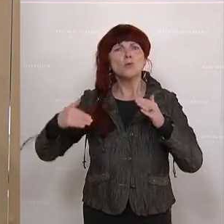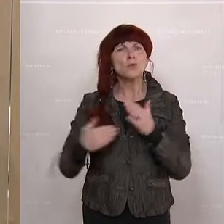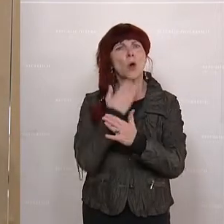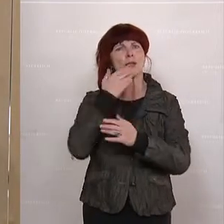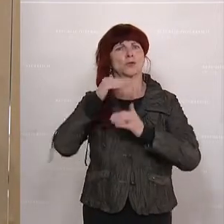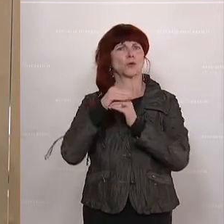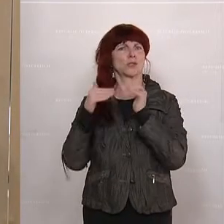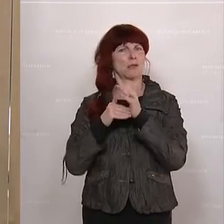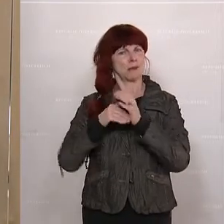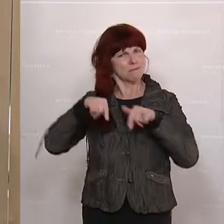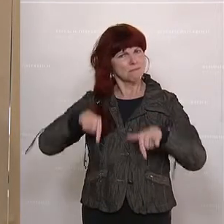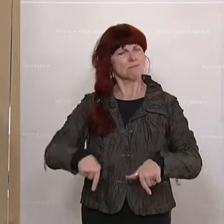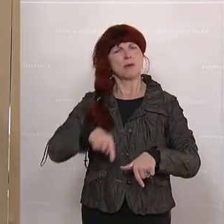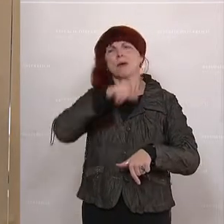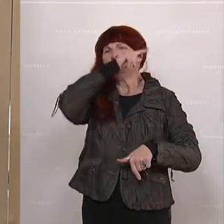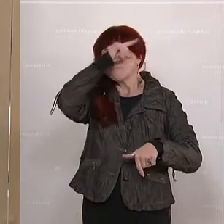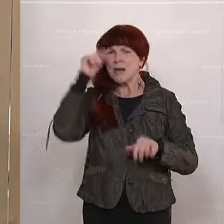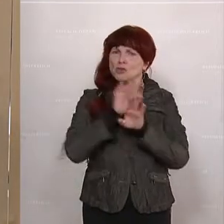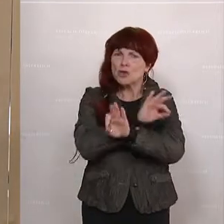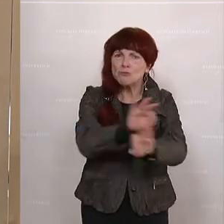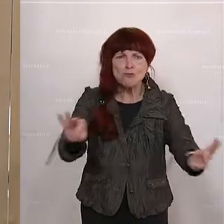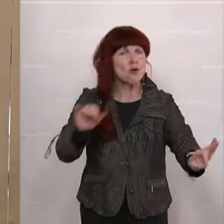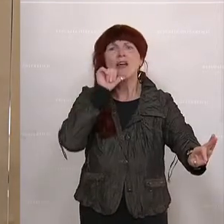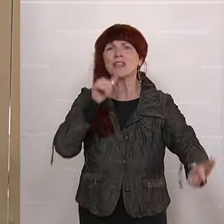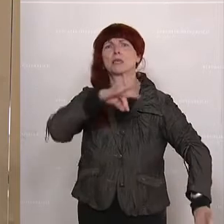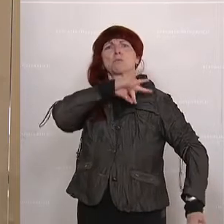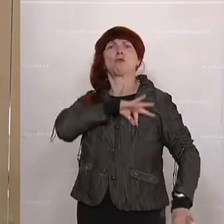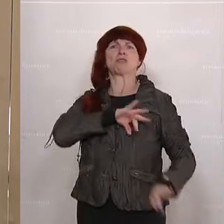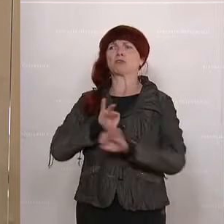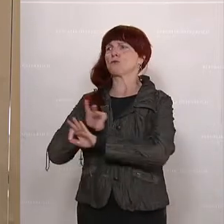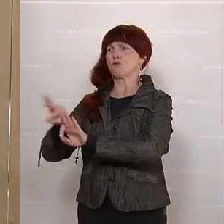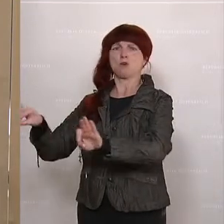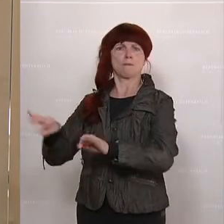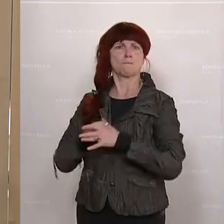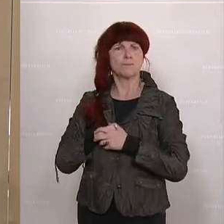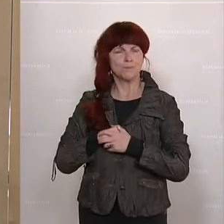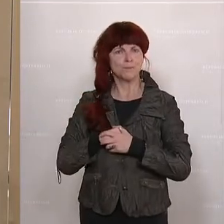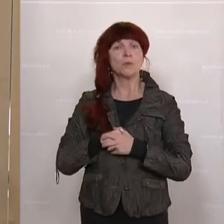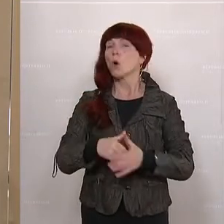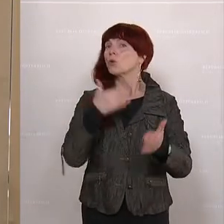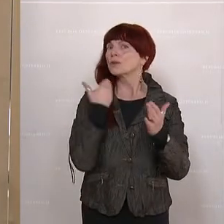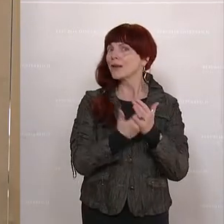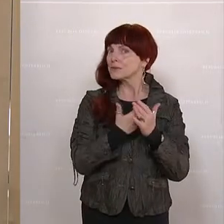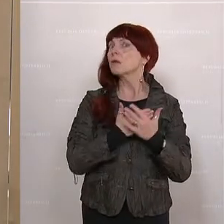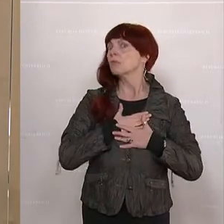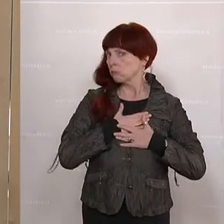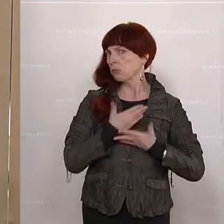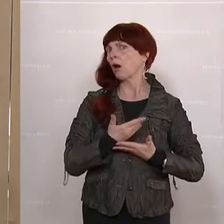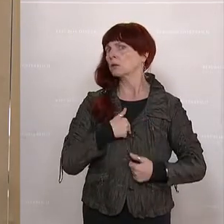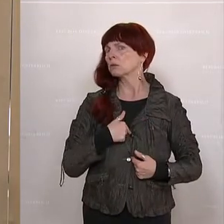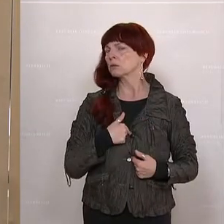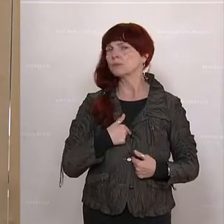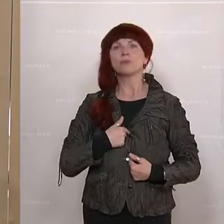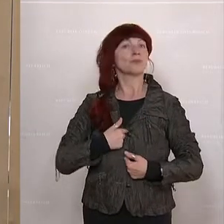das die Menschen in diesem Land und nicht die Profite in den Mittelpunkt stellt. Und dafür sind wir gerne bereit. Die ÖVP